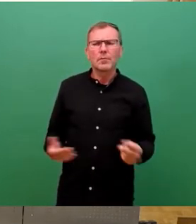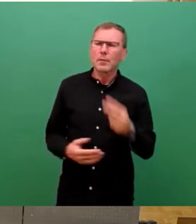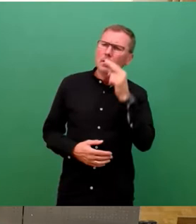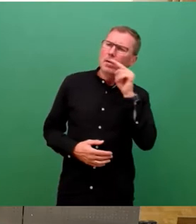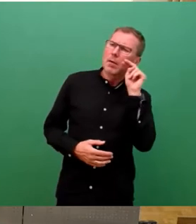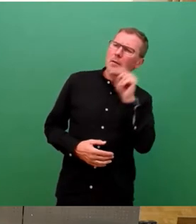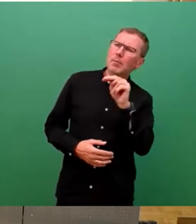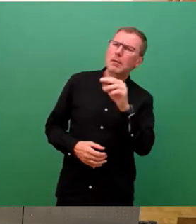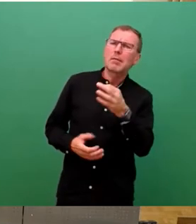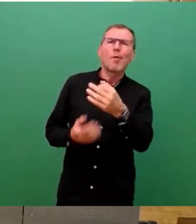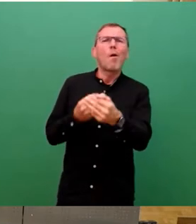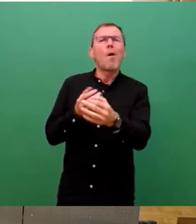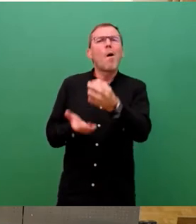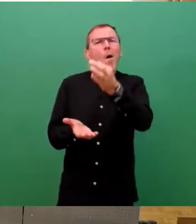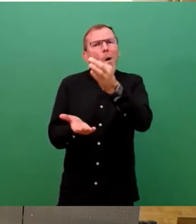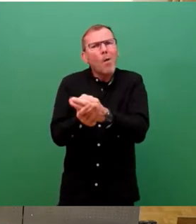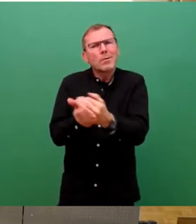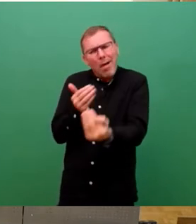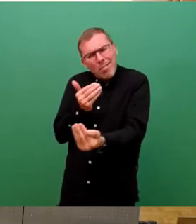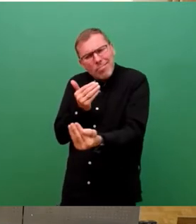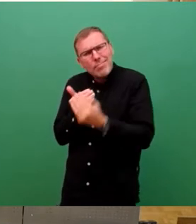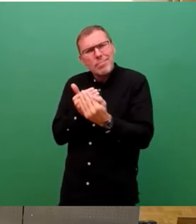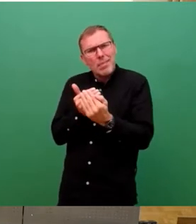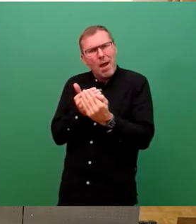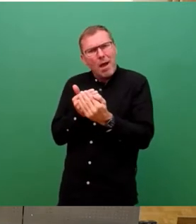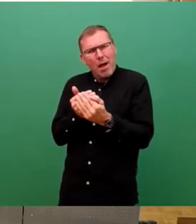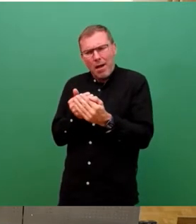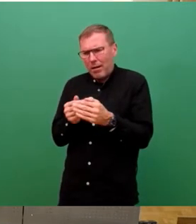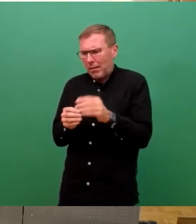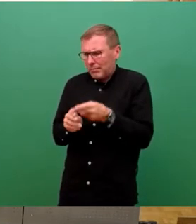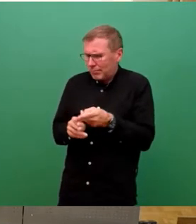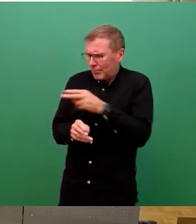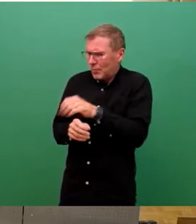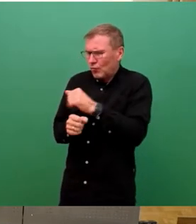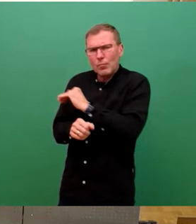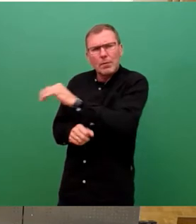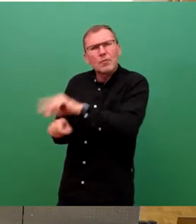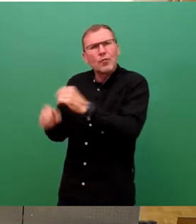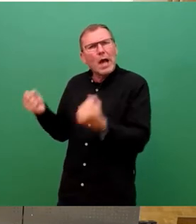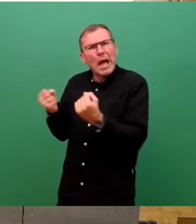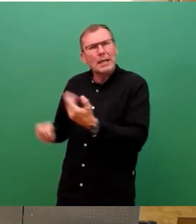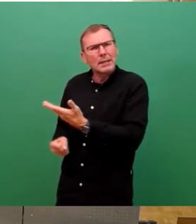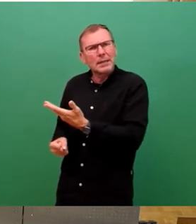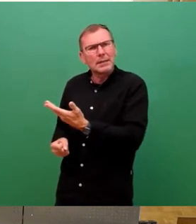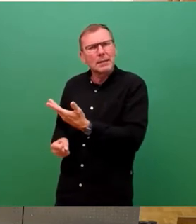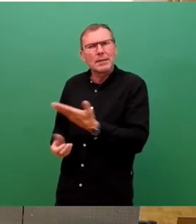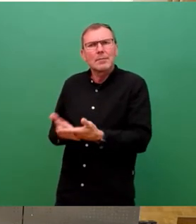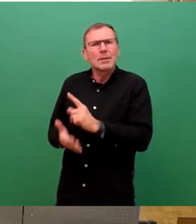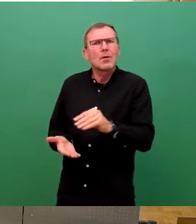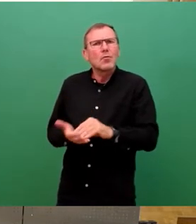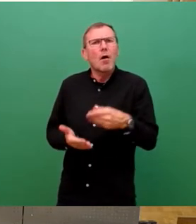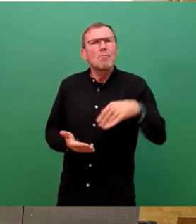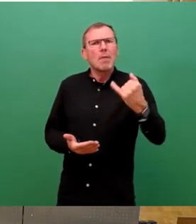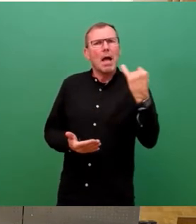ortsnahe Ausweichvariante für das Training, damit wir nicht noch mehr Kinder verlieren, die dann